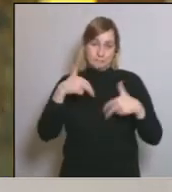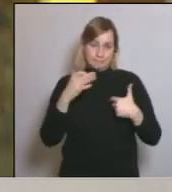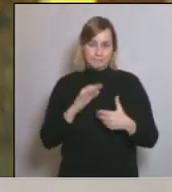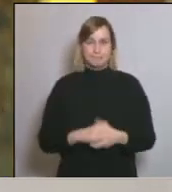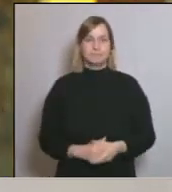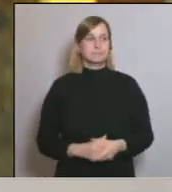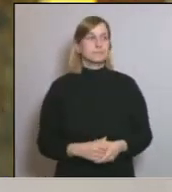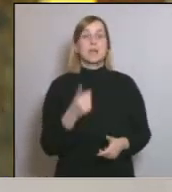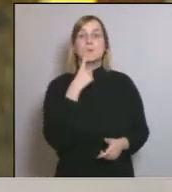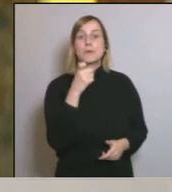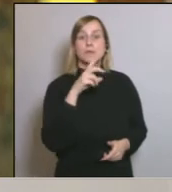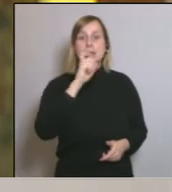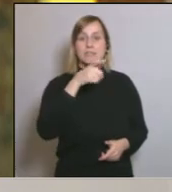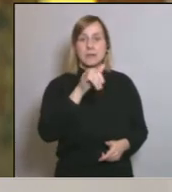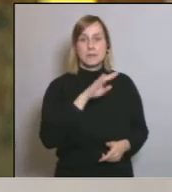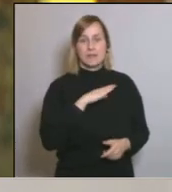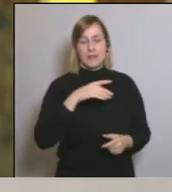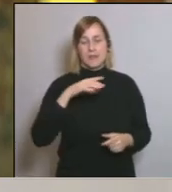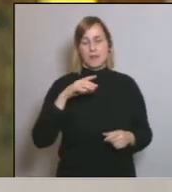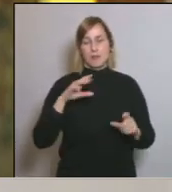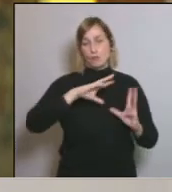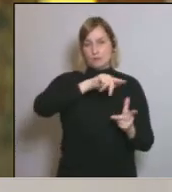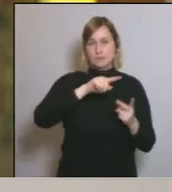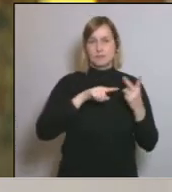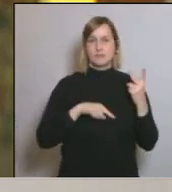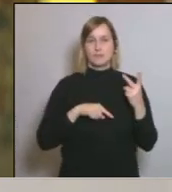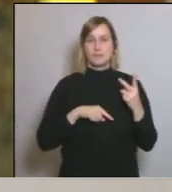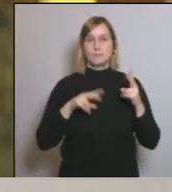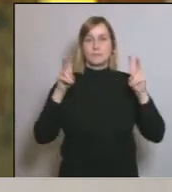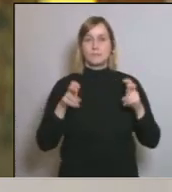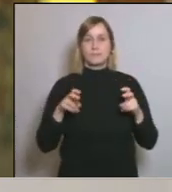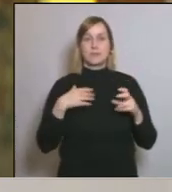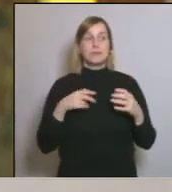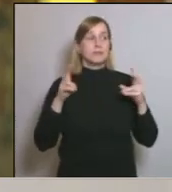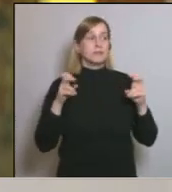Pregunta de Xavier Rius, de Notícies. Va embadar el començament de la crisi?